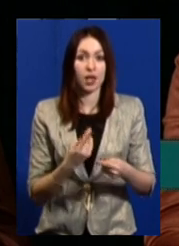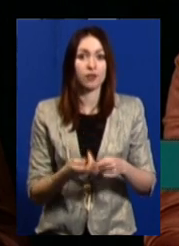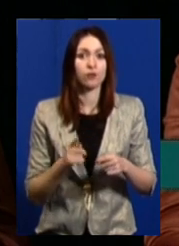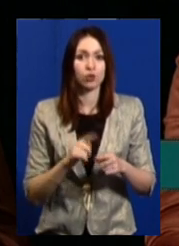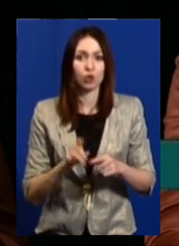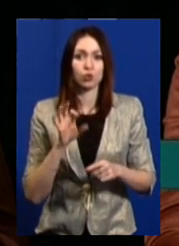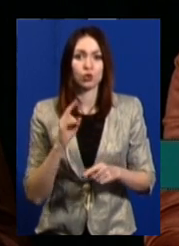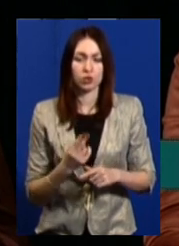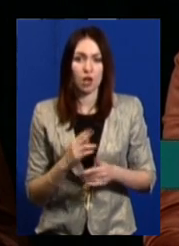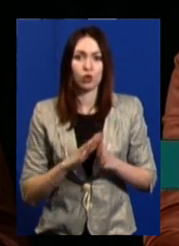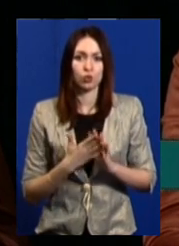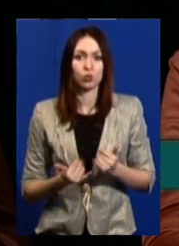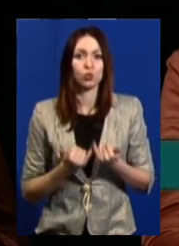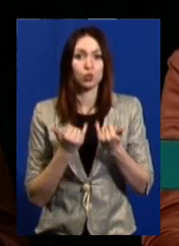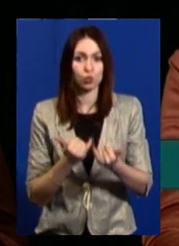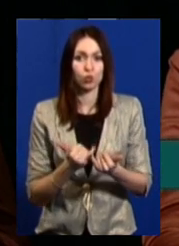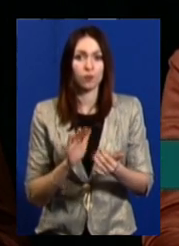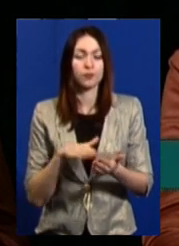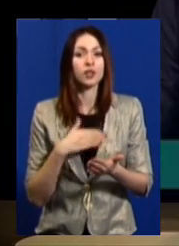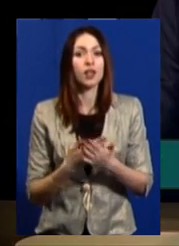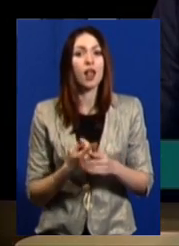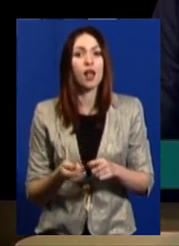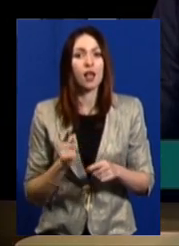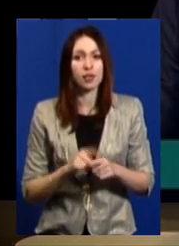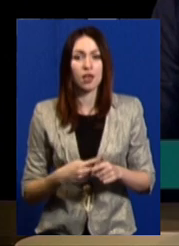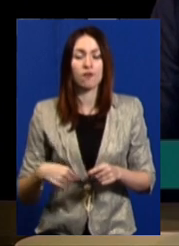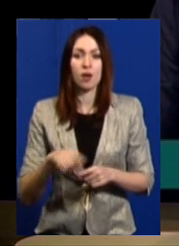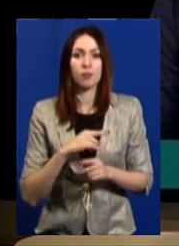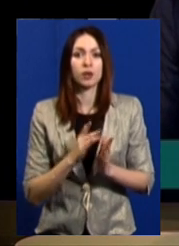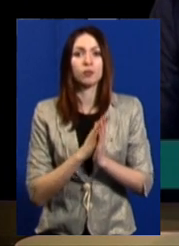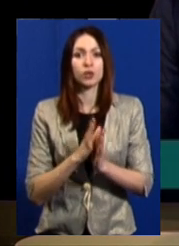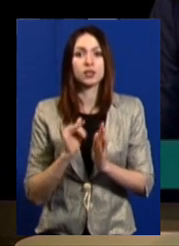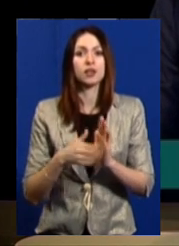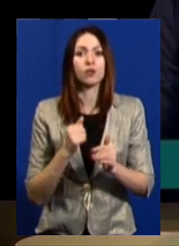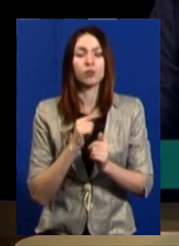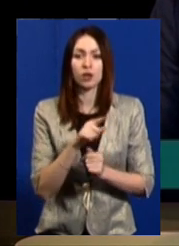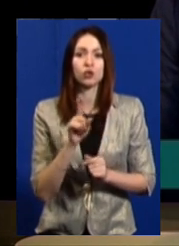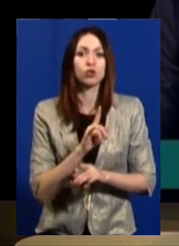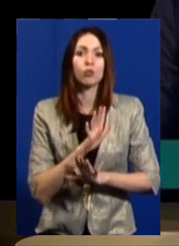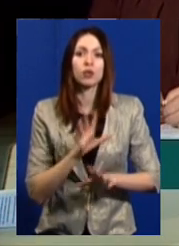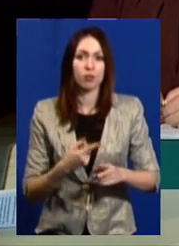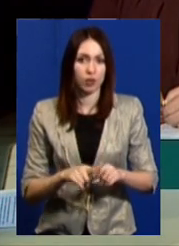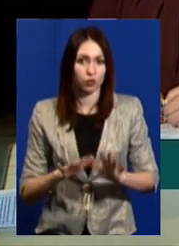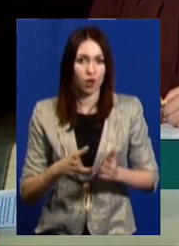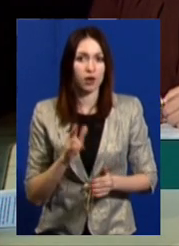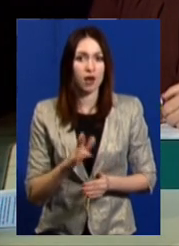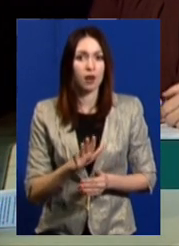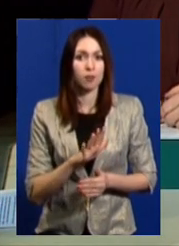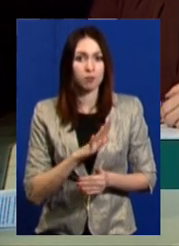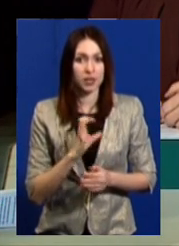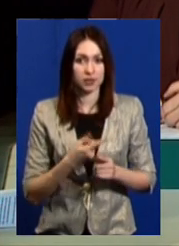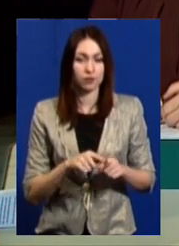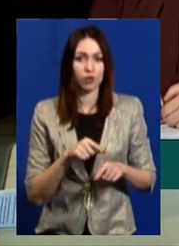соціальну послугу. Саме для цього ми призиваємо і кажемо, щоб не сталося такого випадку, як стався з цією